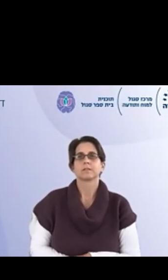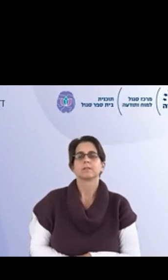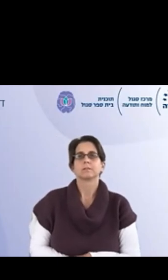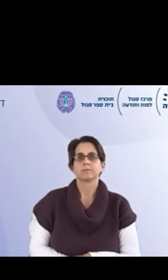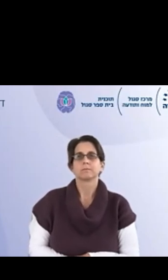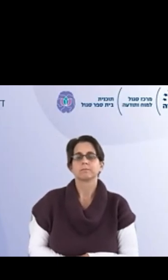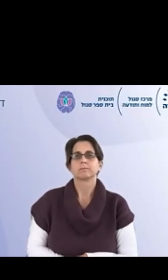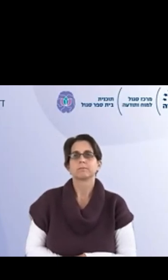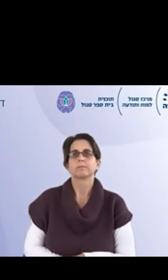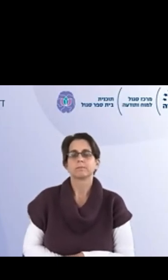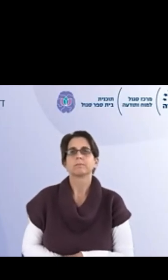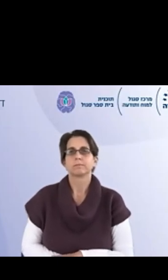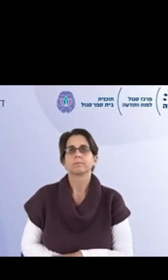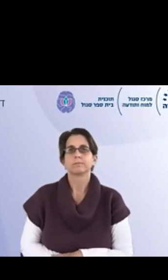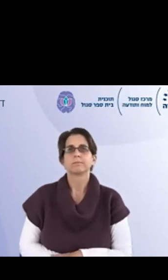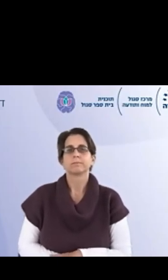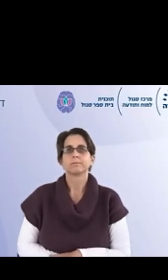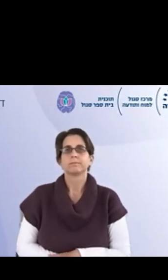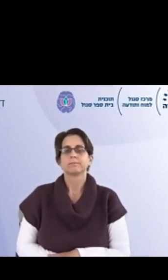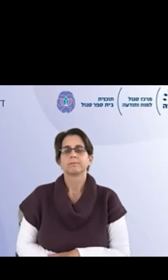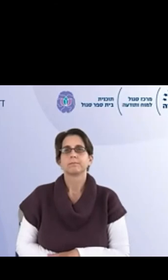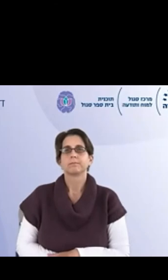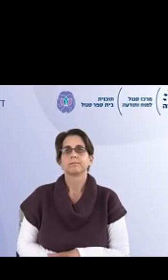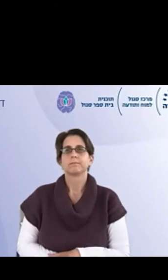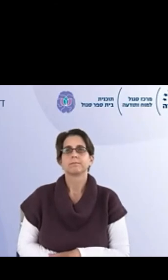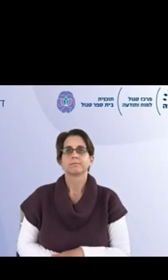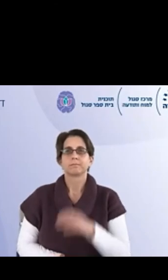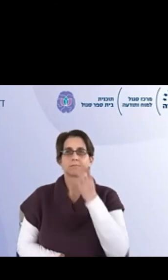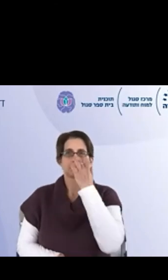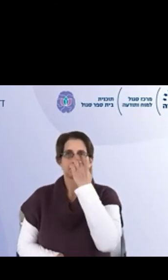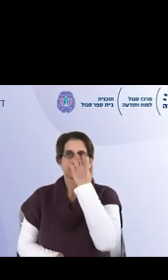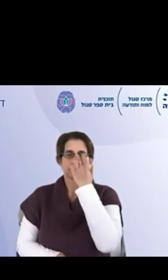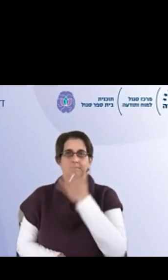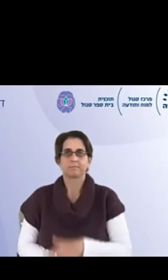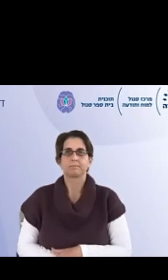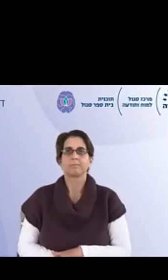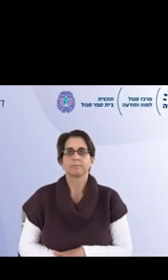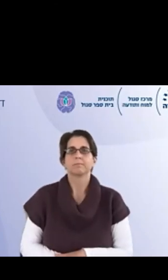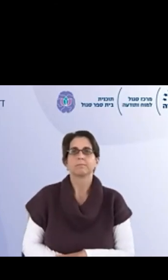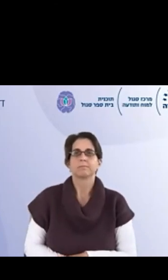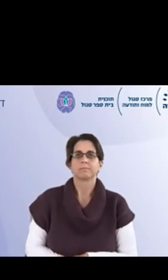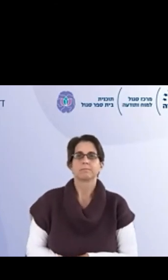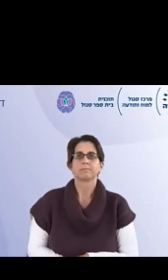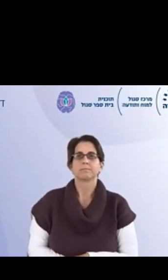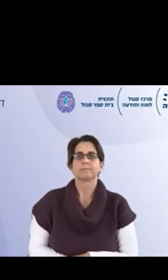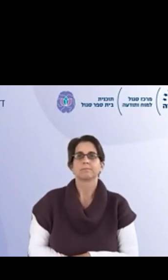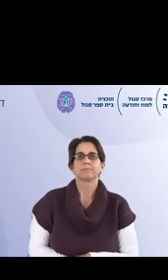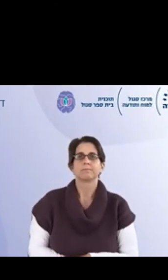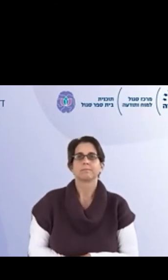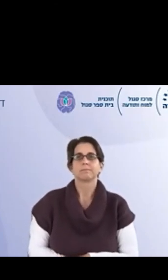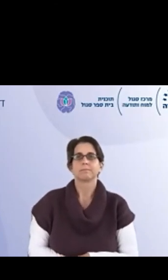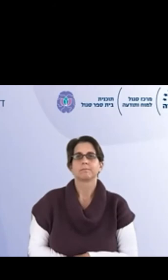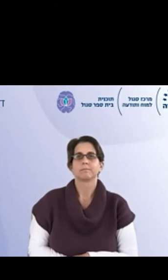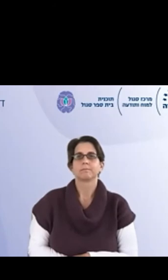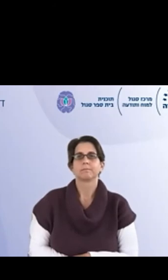שאפשר לנסות ללמוד את זה הכי טוב שאפשר, כדי שגם נוכל גם לשנית דוגמה אישית וגם להביא את זה, להוביל את זה, אז זה דבר ראשון, זאת אומרת בעיניי זה